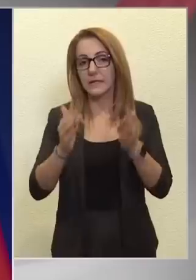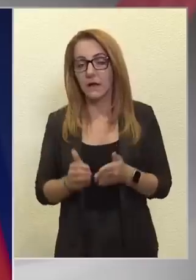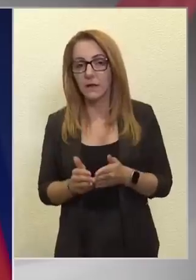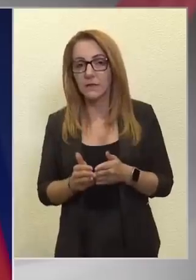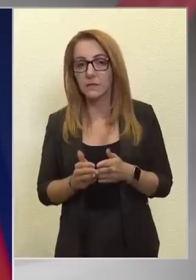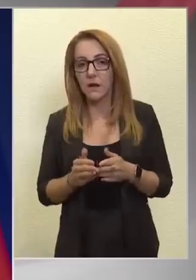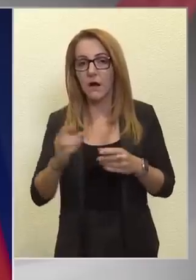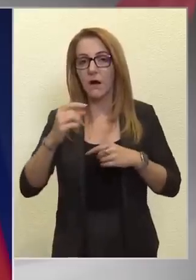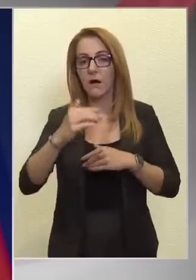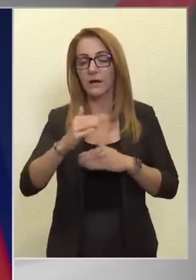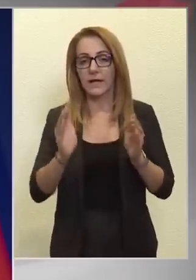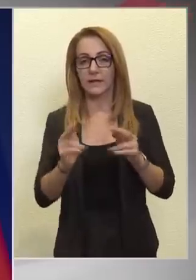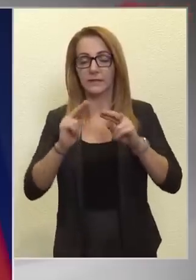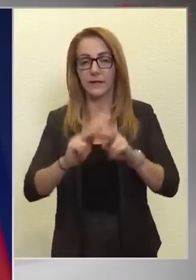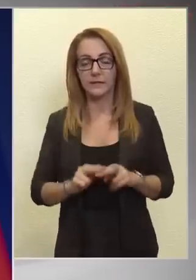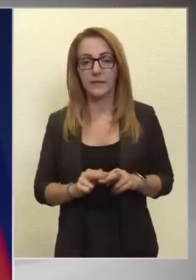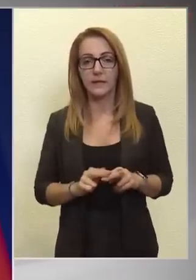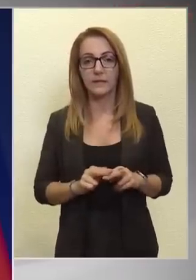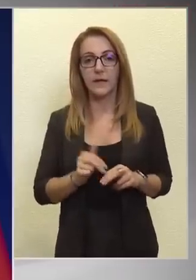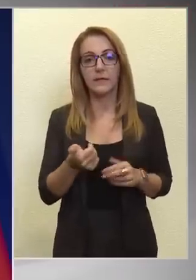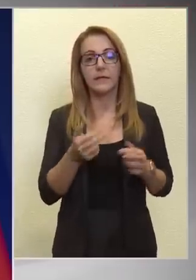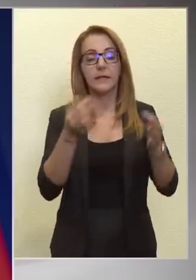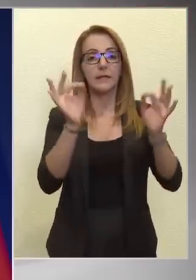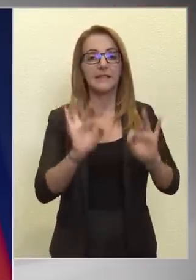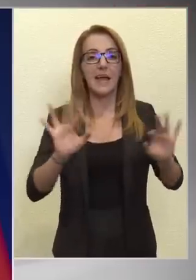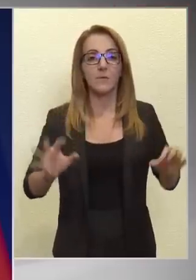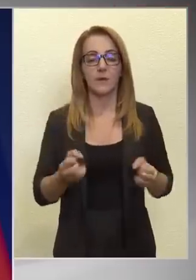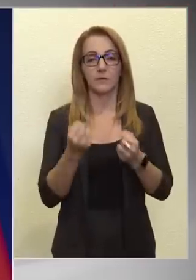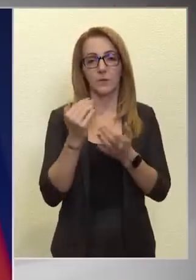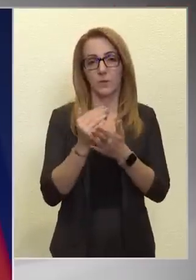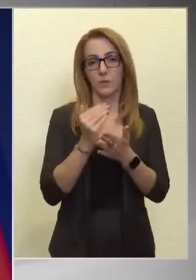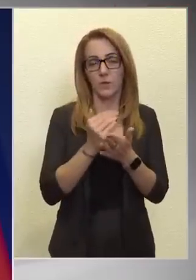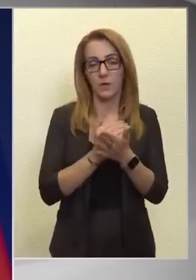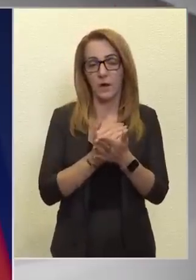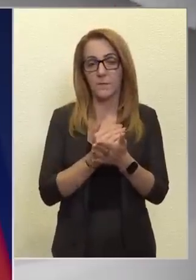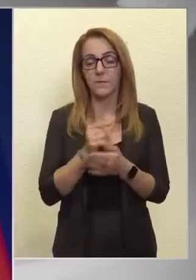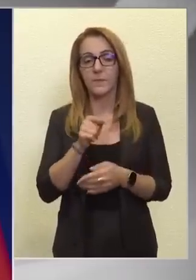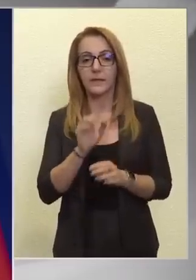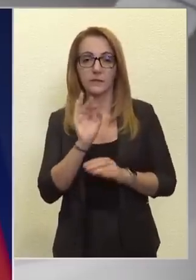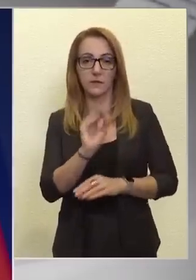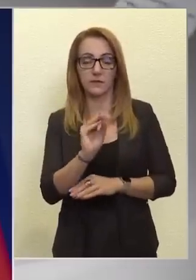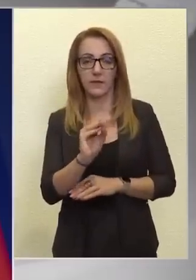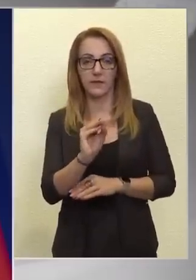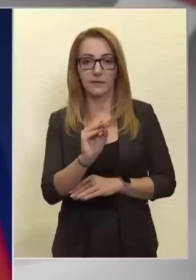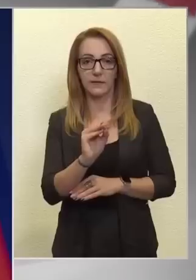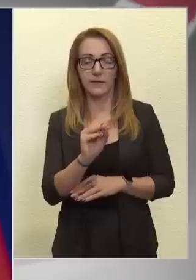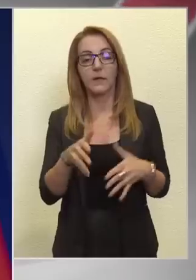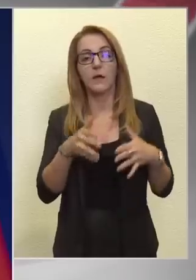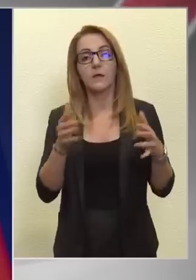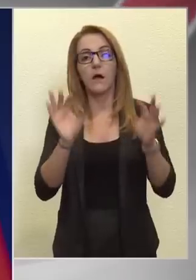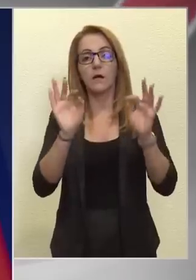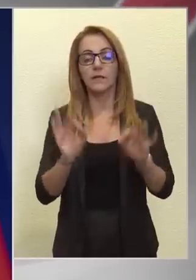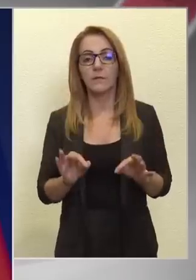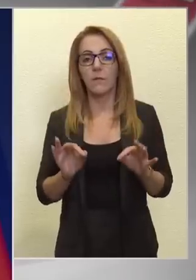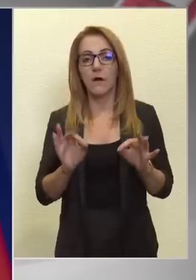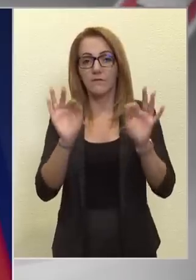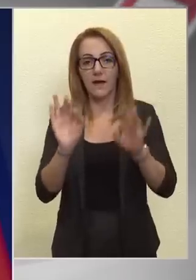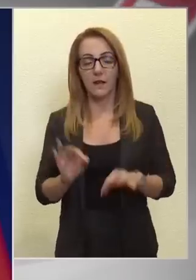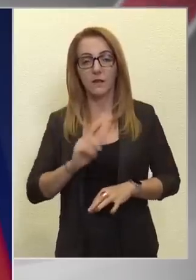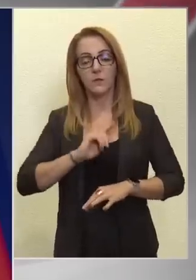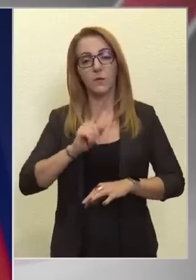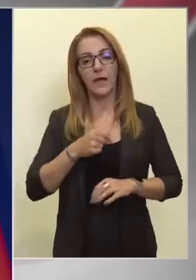keretrendszerét. Az egyik egy gyármentő program. A gyármentő program azt jelenti, hogy nagy iparvállalatok,